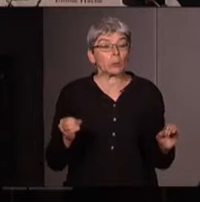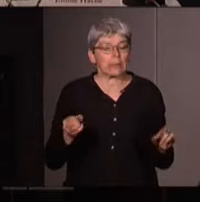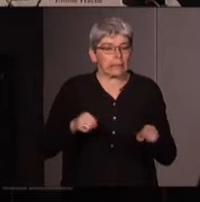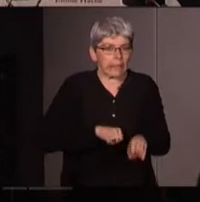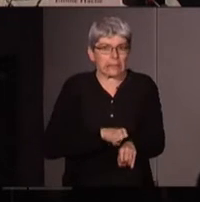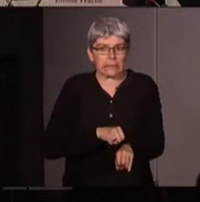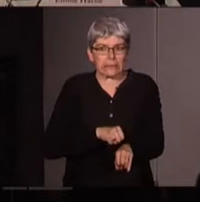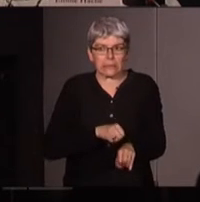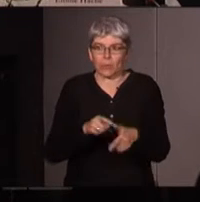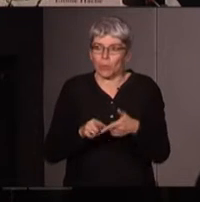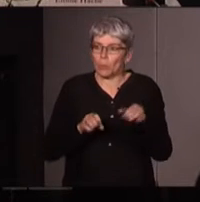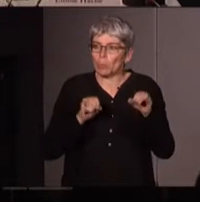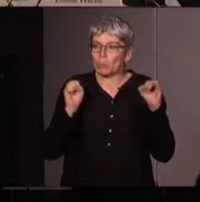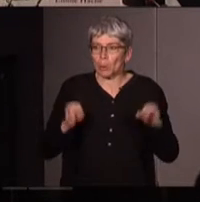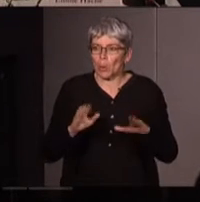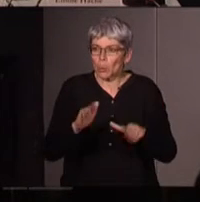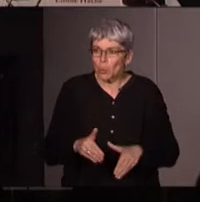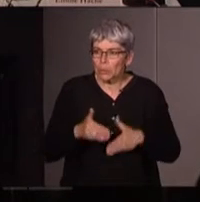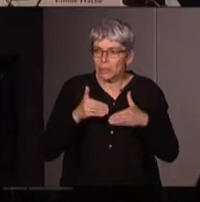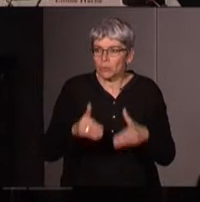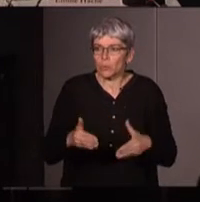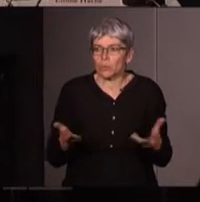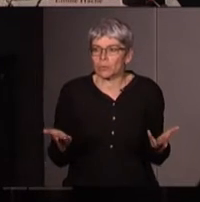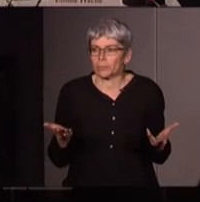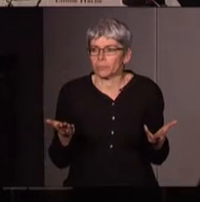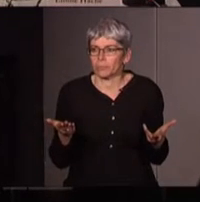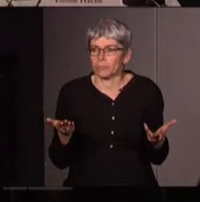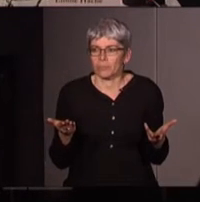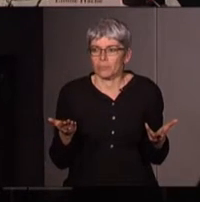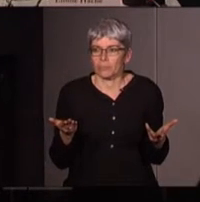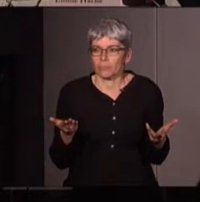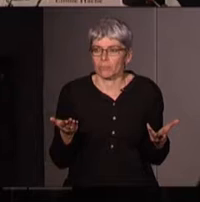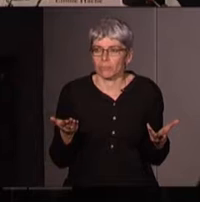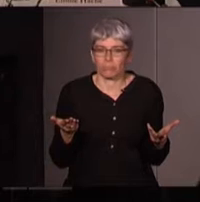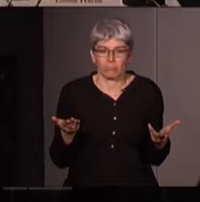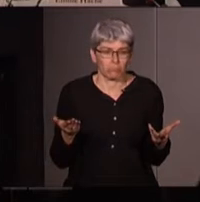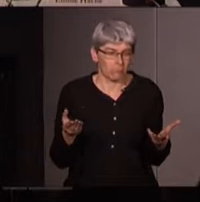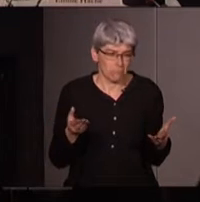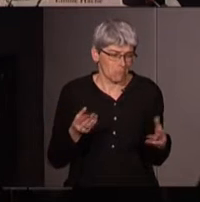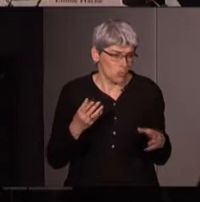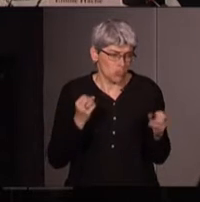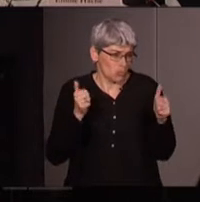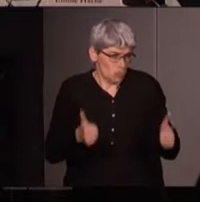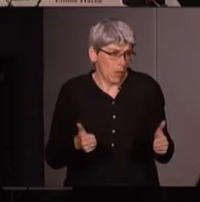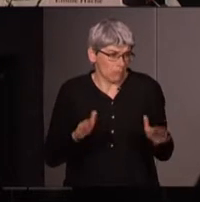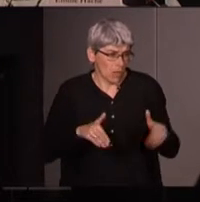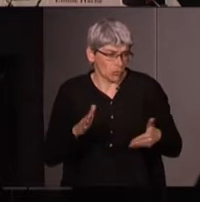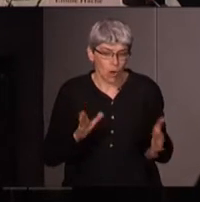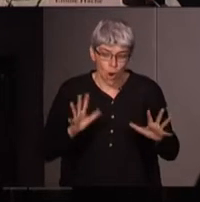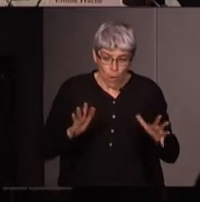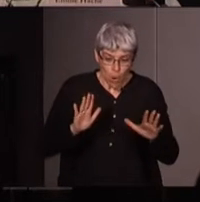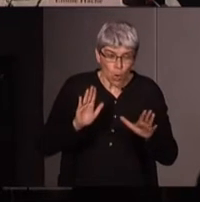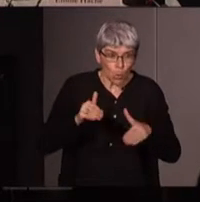résister tant que ça permet de continuer quelque part tout était bon et donc c'est une sorte de comment